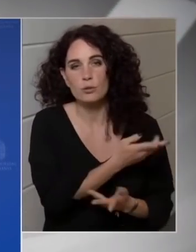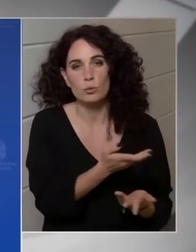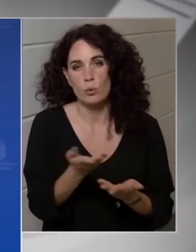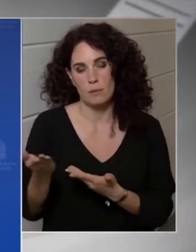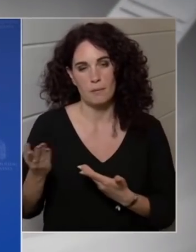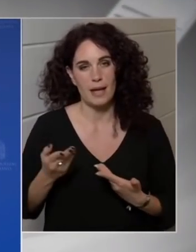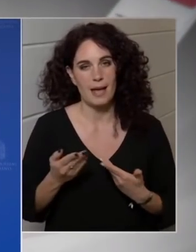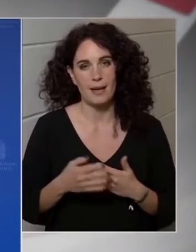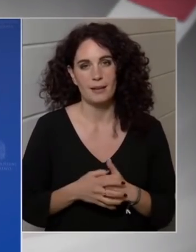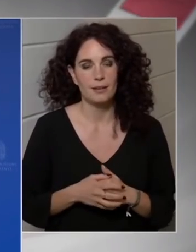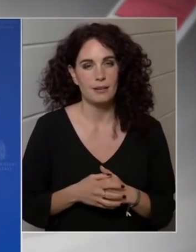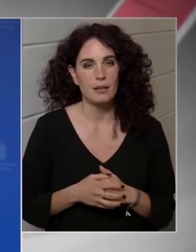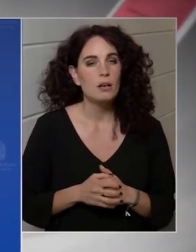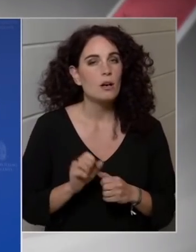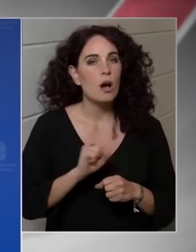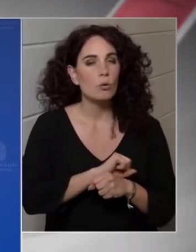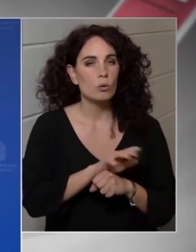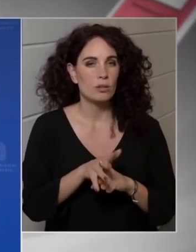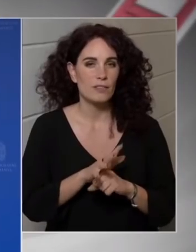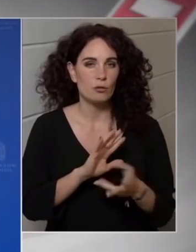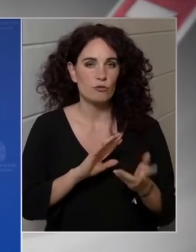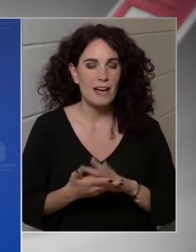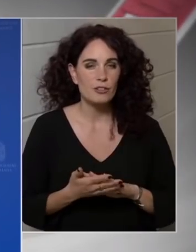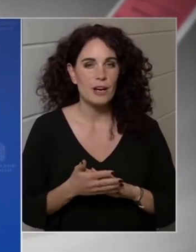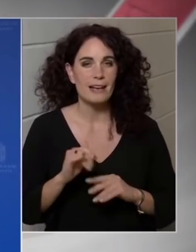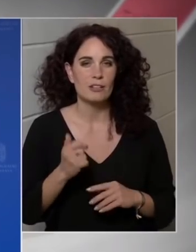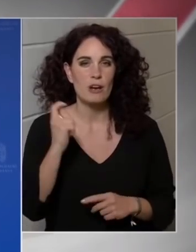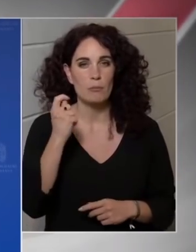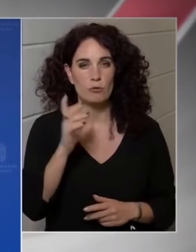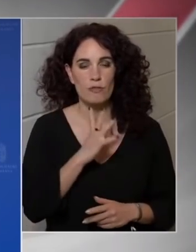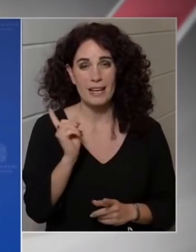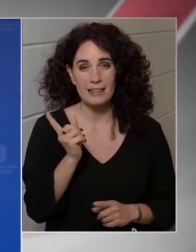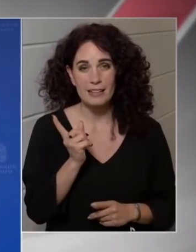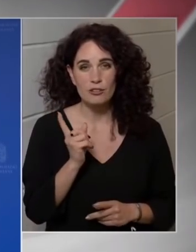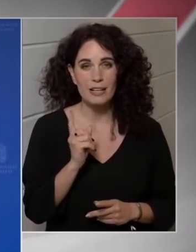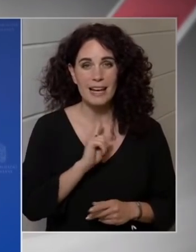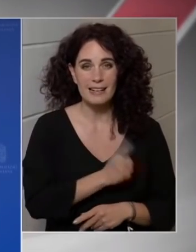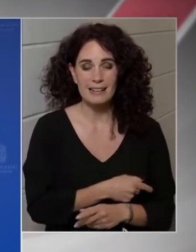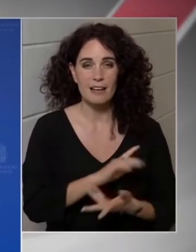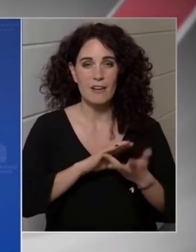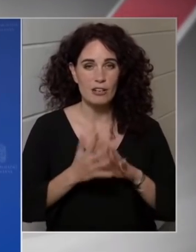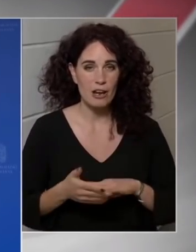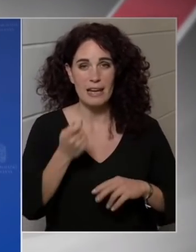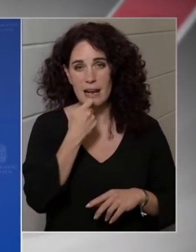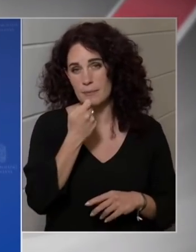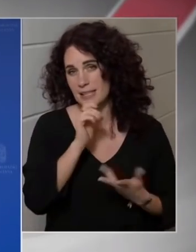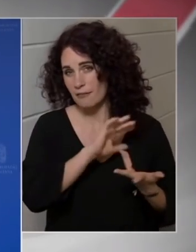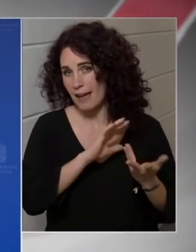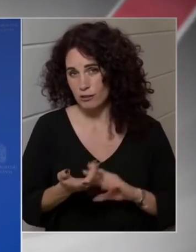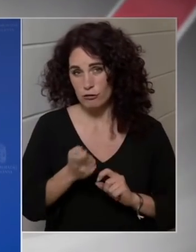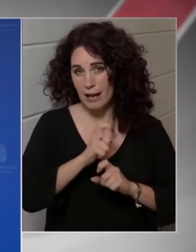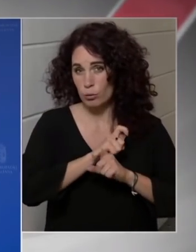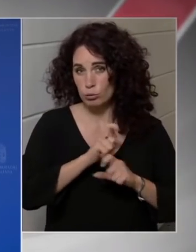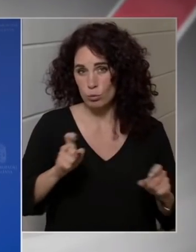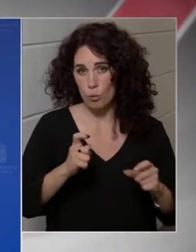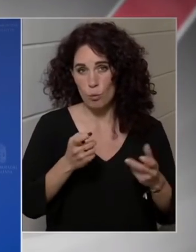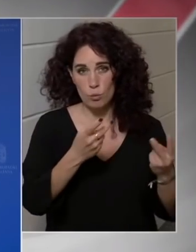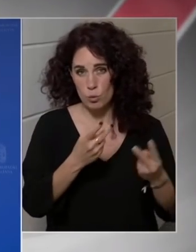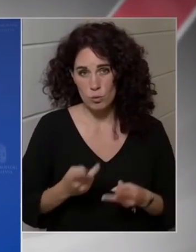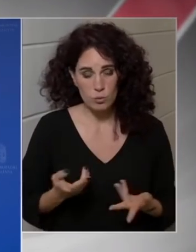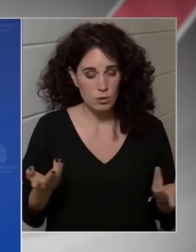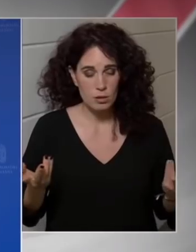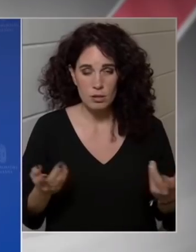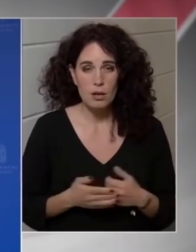a koronavírus válság és a háborús fenyegezettség egy energiaválságot és egy élelmiszer válságot okozott. Ha megnézzük, hogy